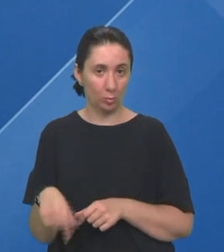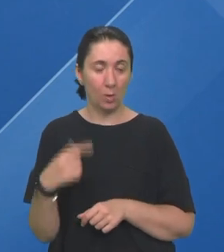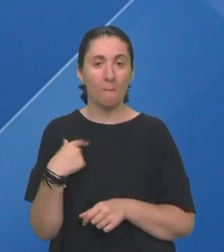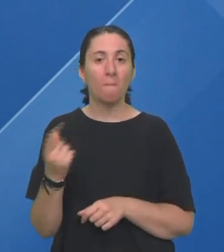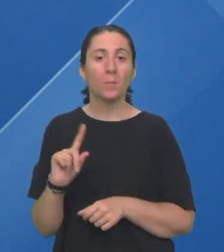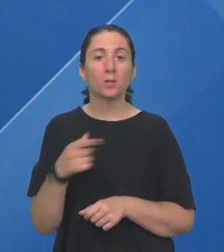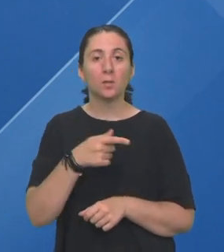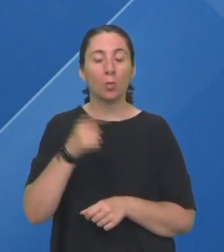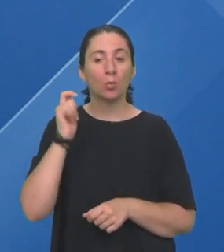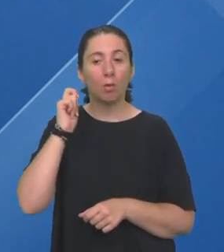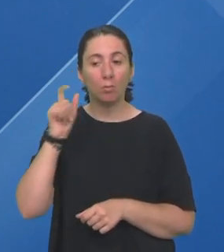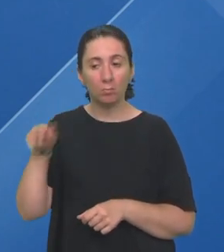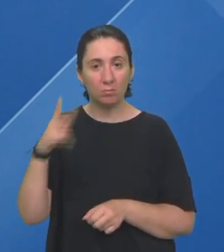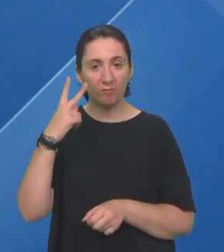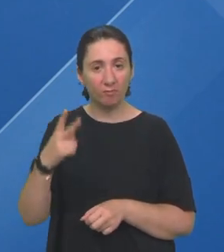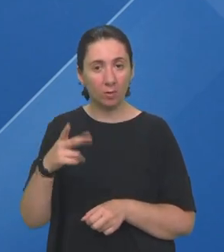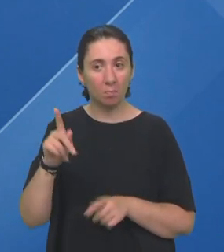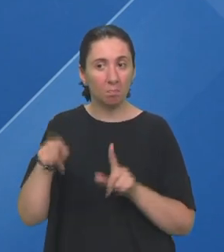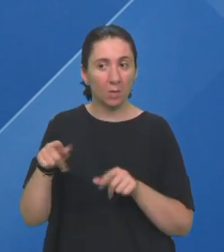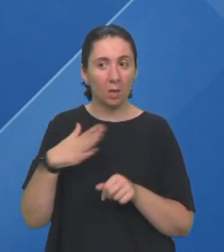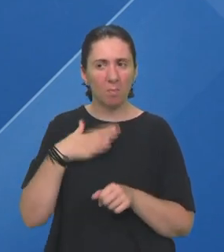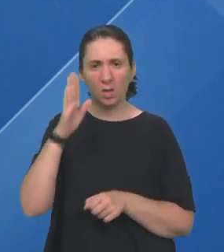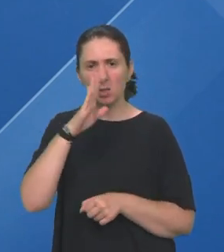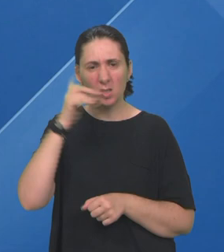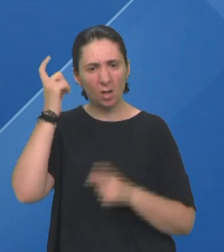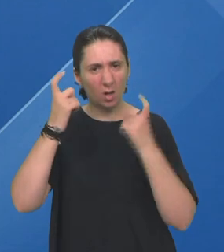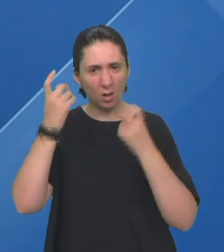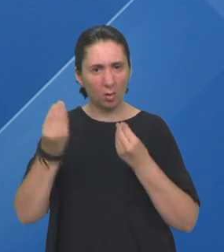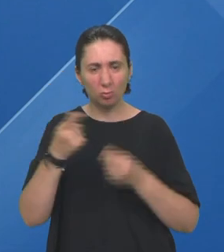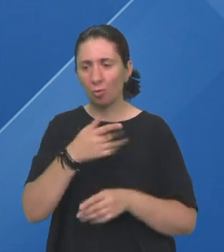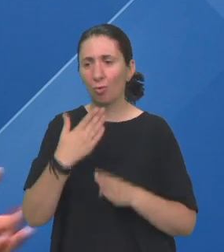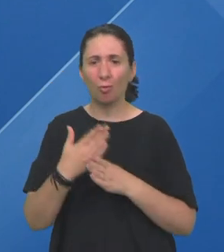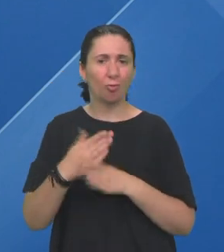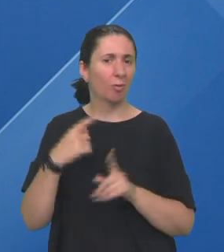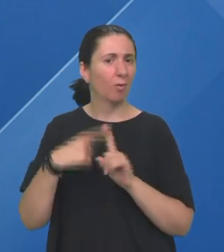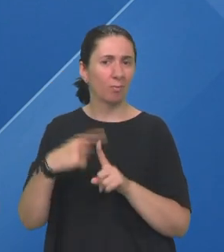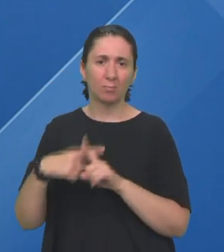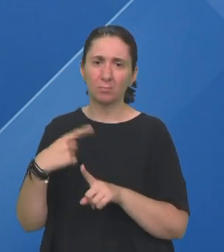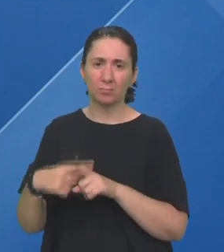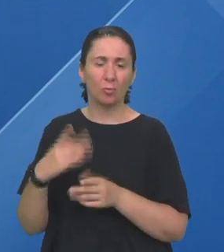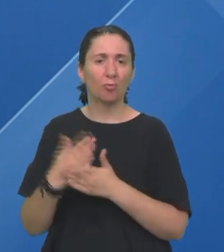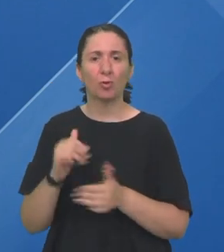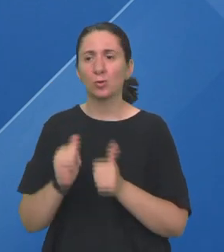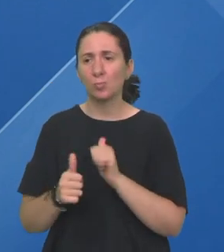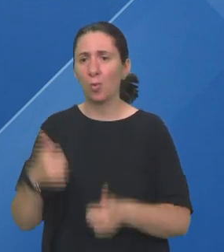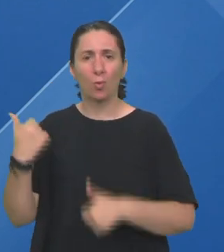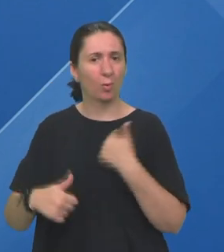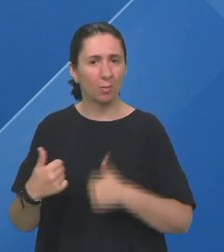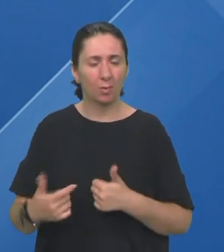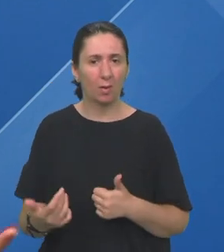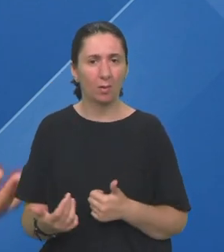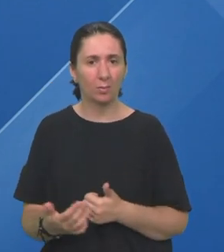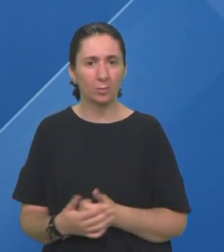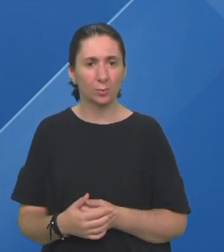nisam kod te djevojke vidjela da ona ikad ima neke crne misli Ona je uvijek pozitiva Sport, takmičenje